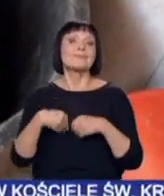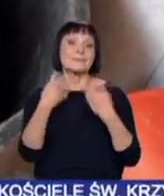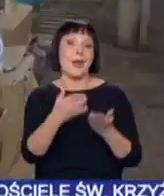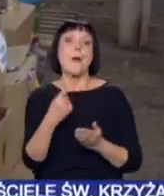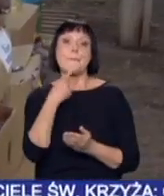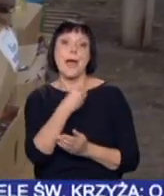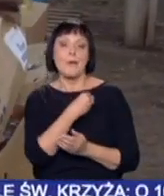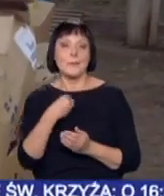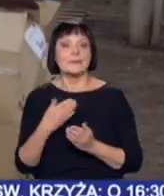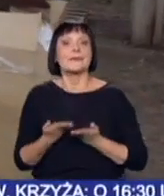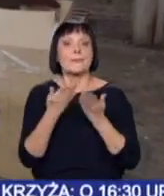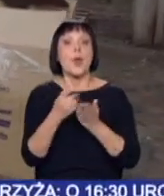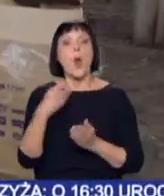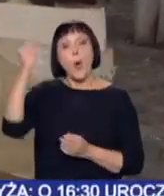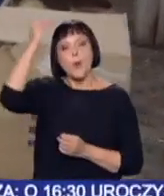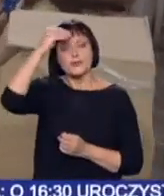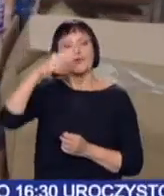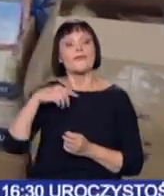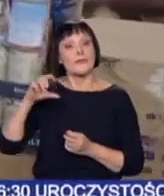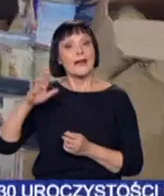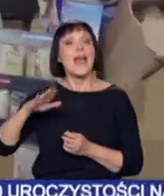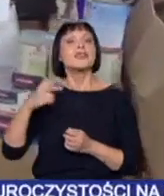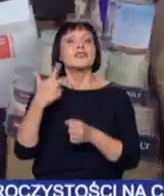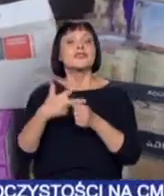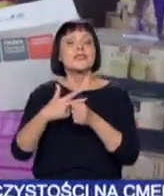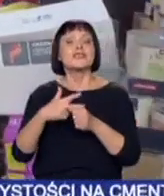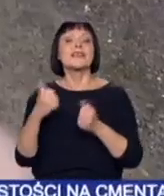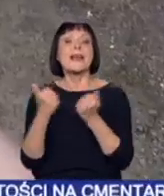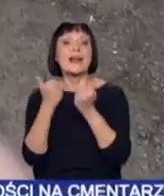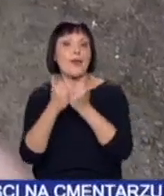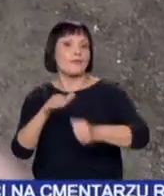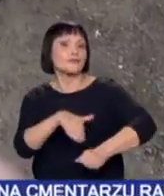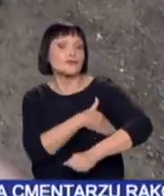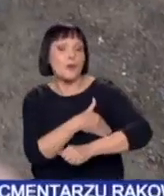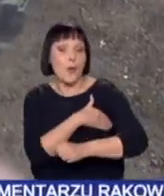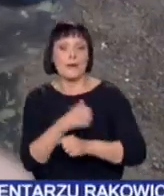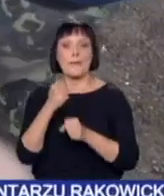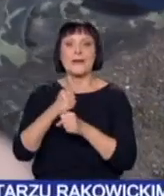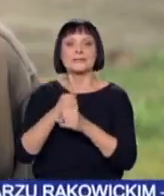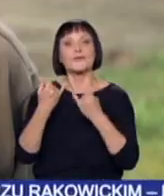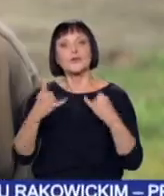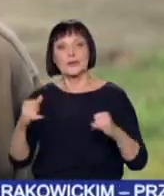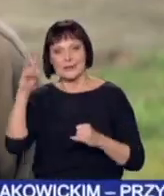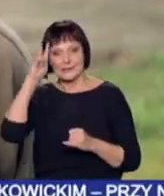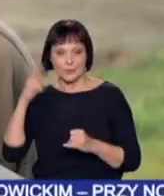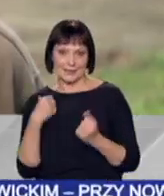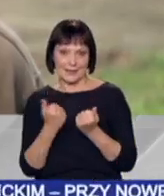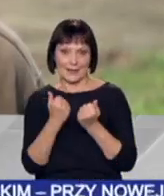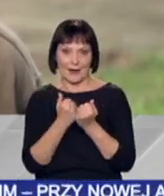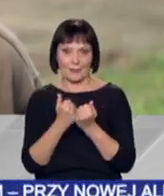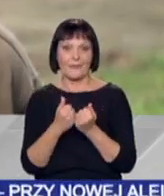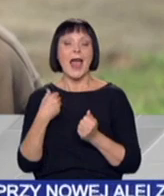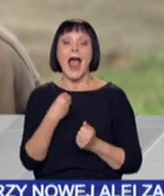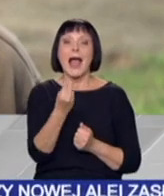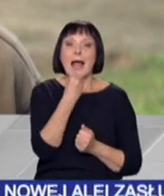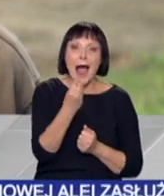Małopolski. Podarowana przez uczniów blisko 30 krakowskich szkół i przedszkoli, a także pracowników kilku instytucji. Mniejsze lub większe ilości